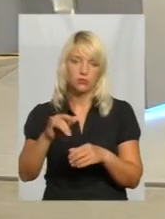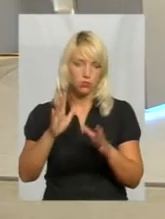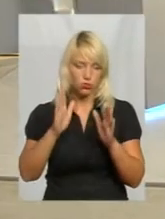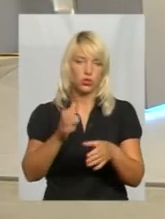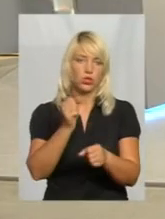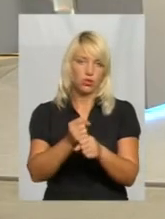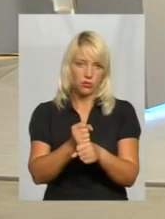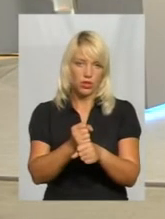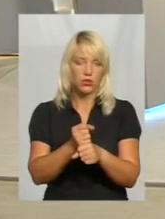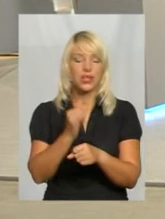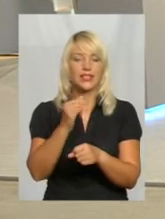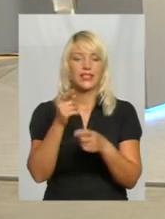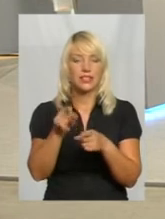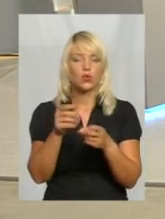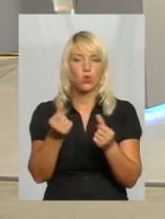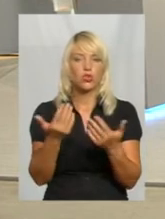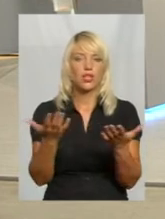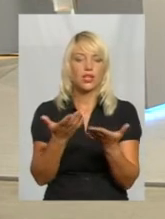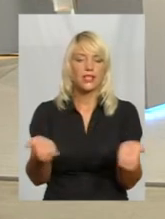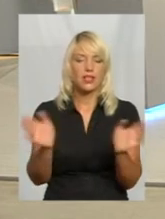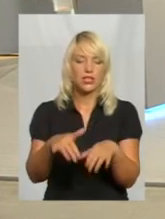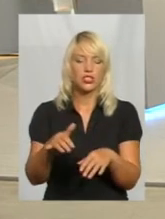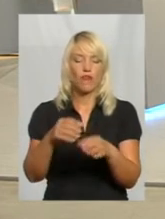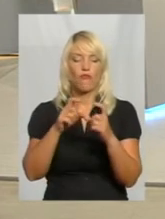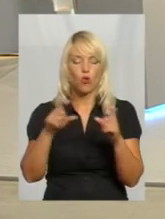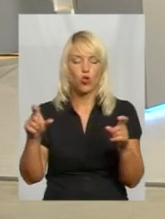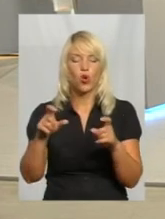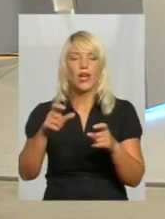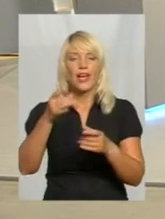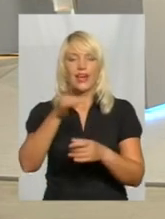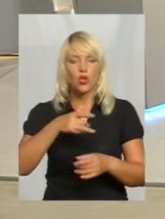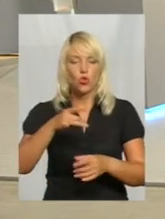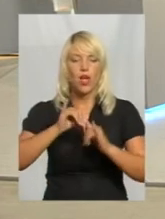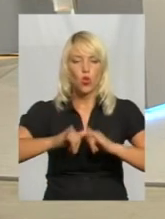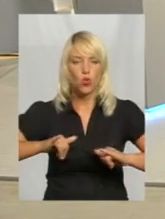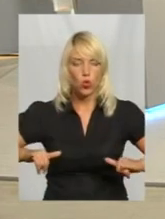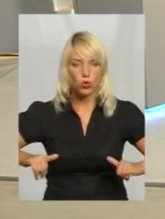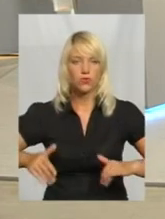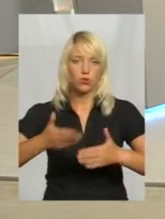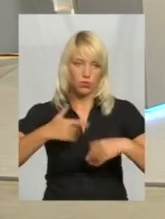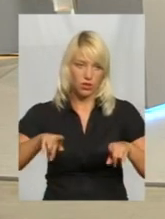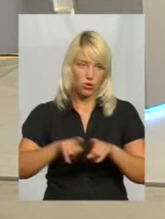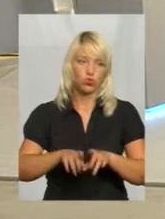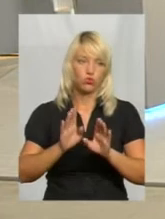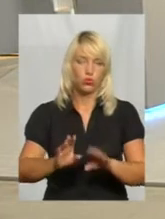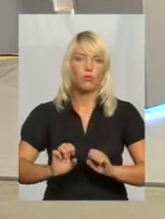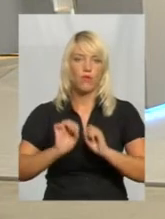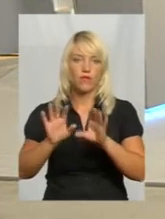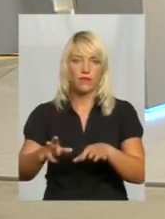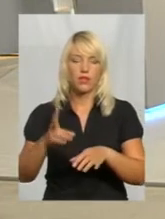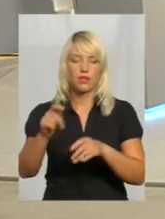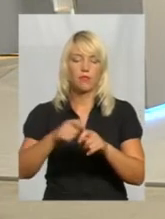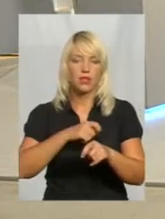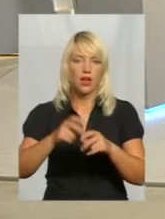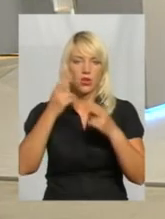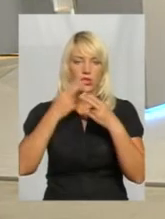ті кошти, які лишаться з фонду регіонального розвідку, то ми також будемо віддавати на матеріально